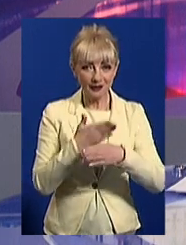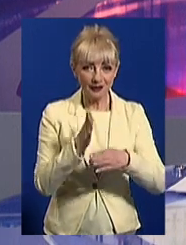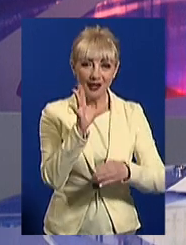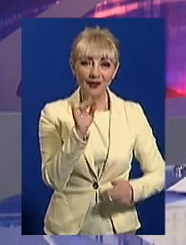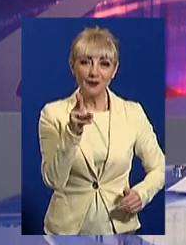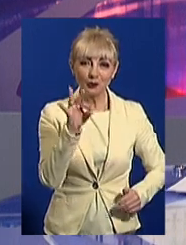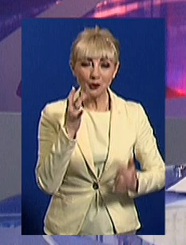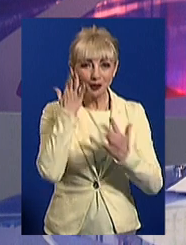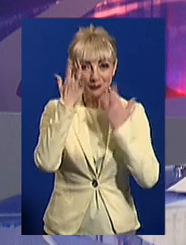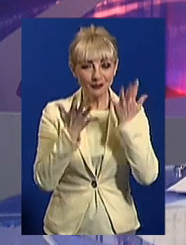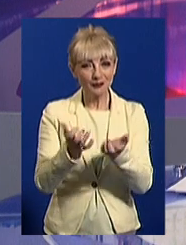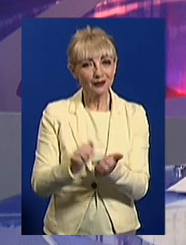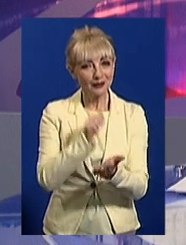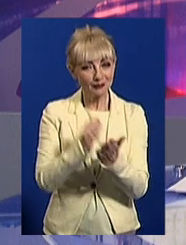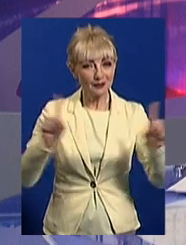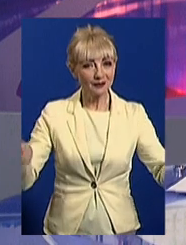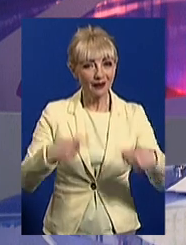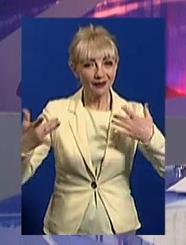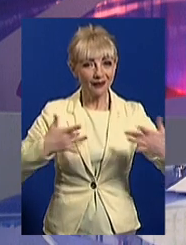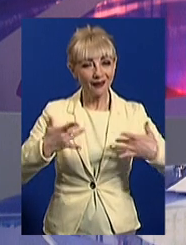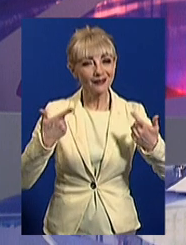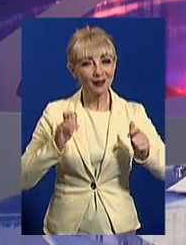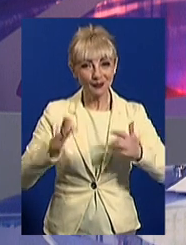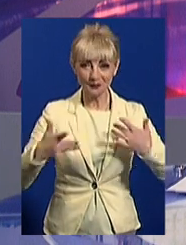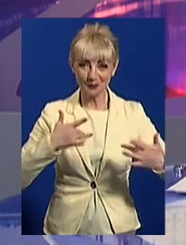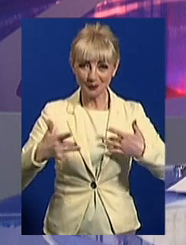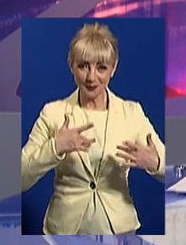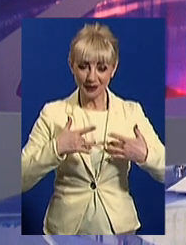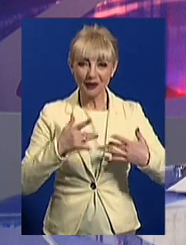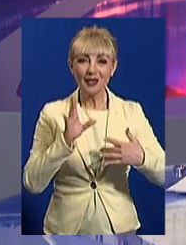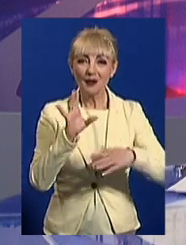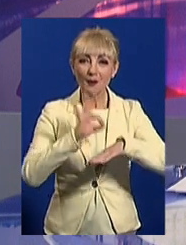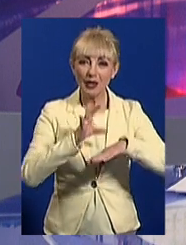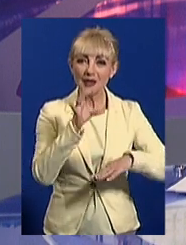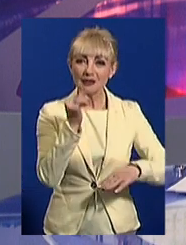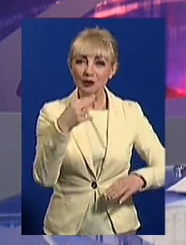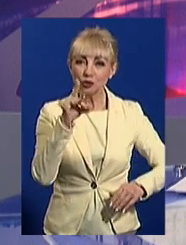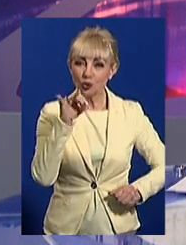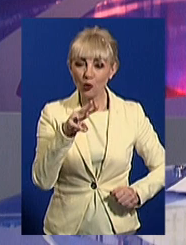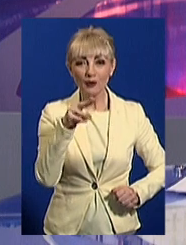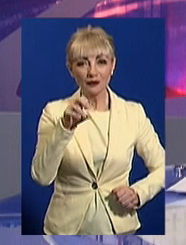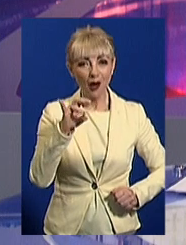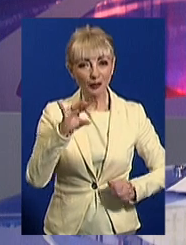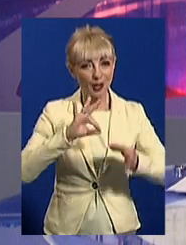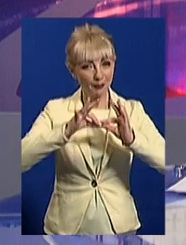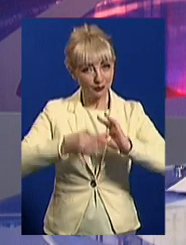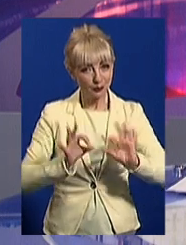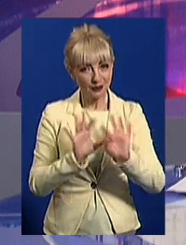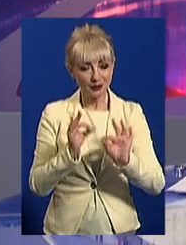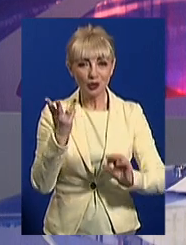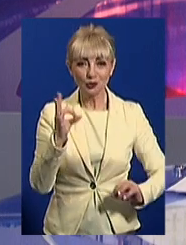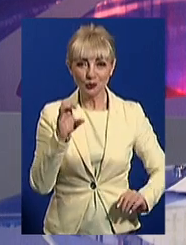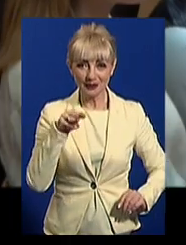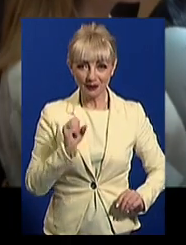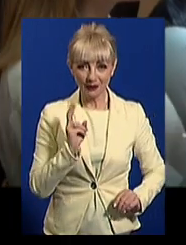Вікторія мріє отримати диплом та створити театр, в якому будуть грати актори з синдромом Дауна. Детальніше про студентку розповість Надія Шостак.